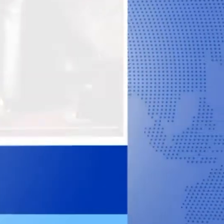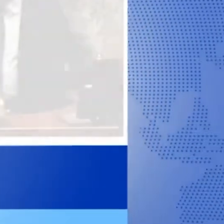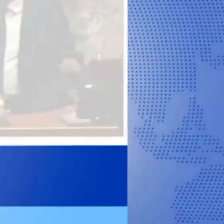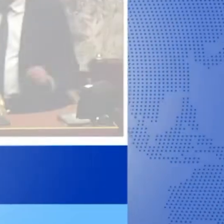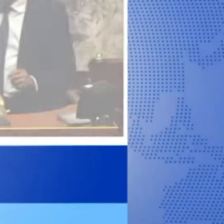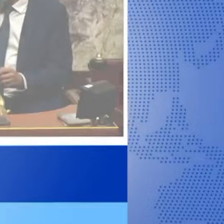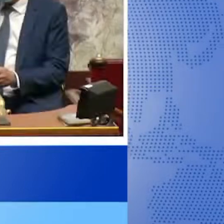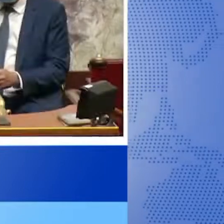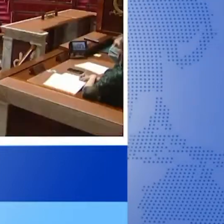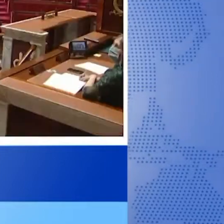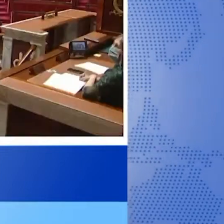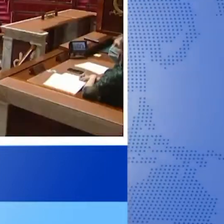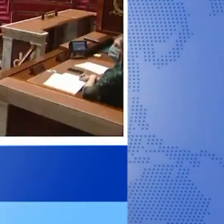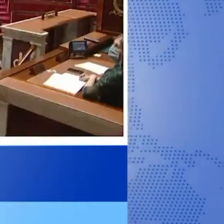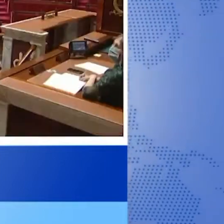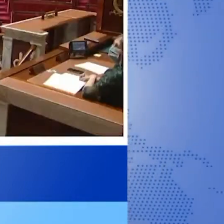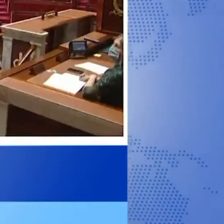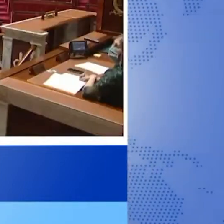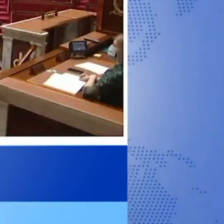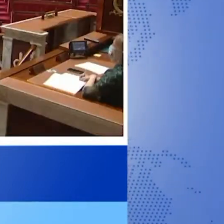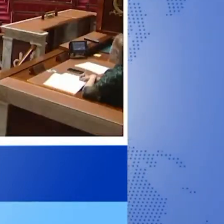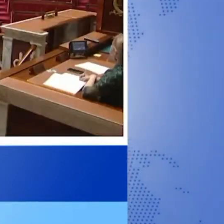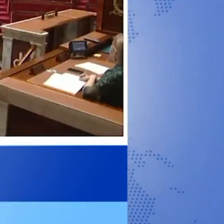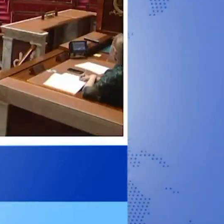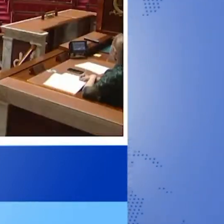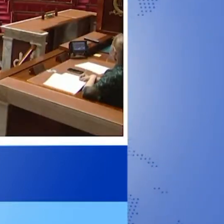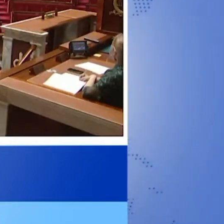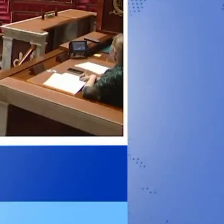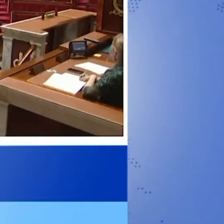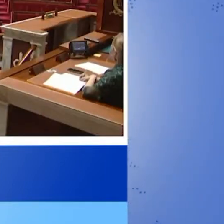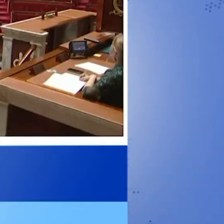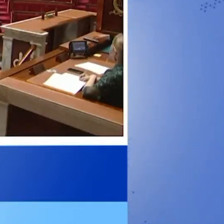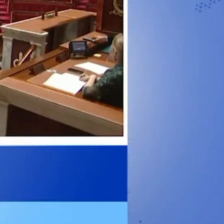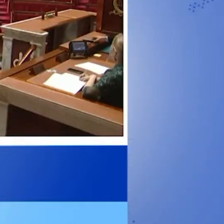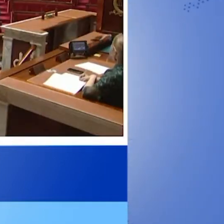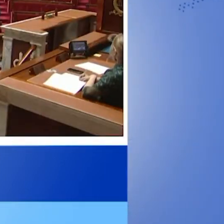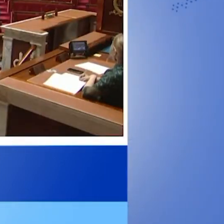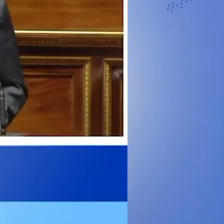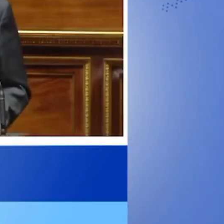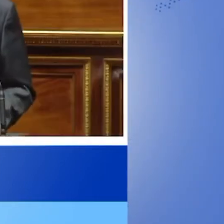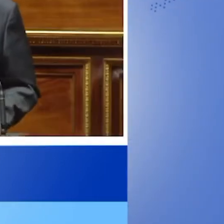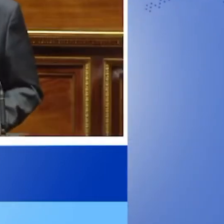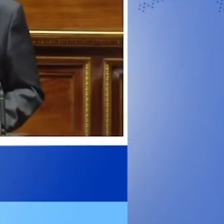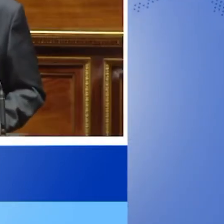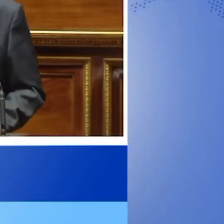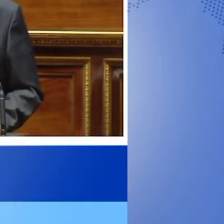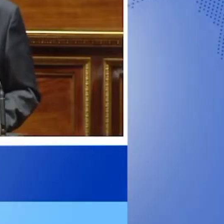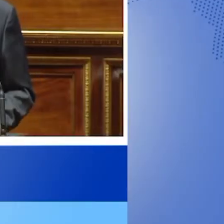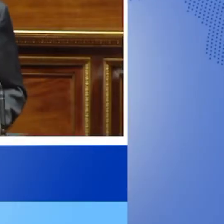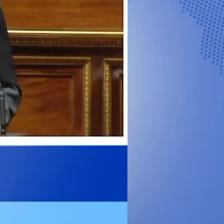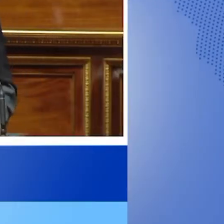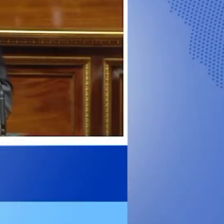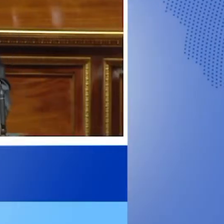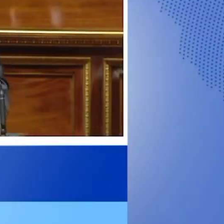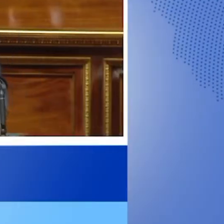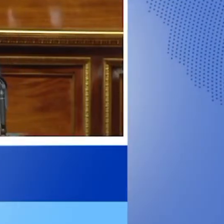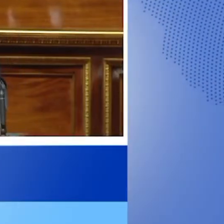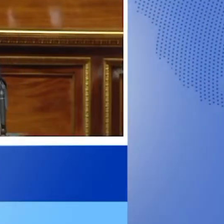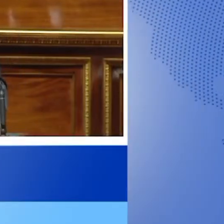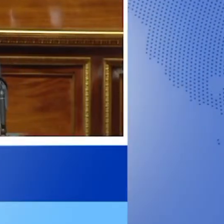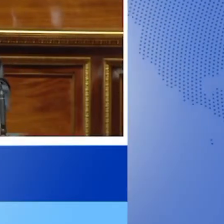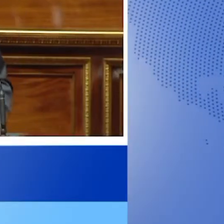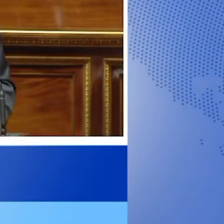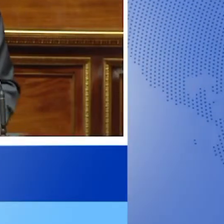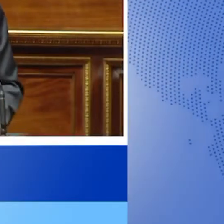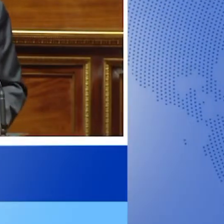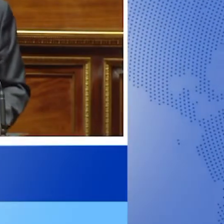Et puis en France, le port du masque sera obligatoire dans les lieux publics clos dès la semaine prochaine. Cette décision